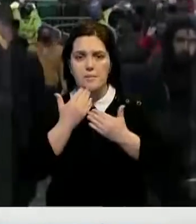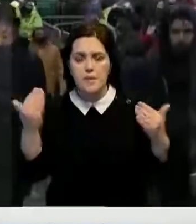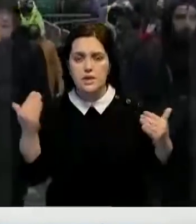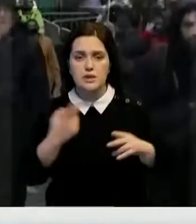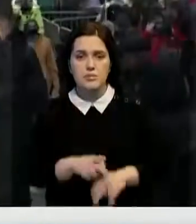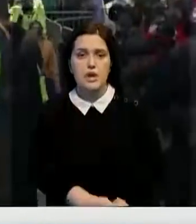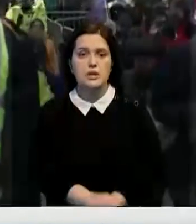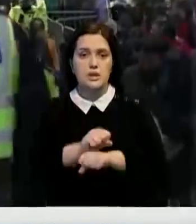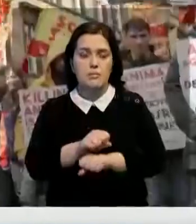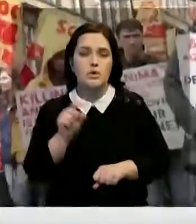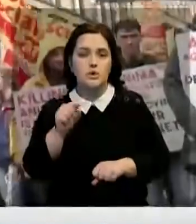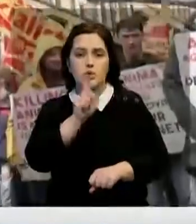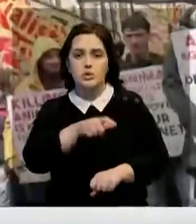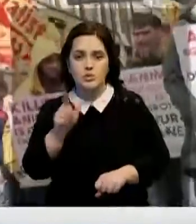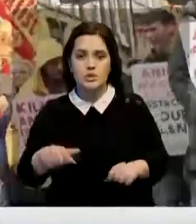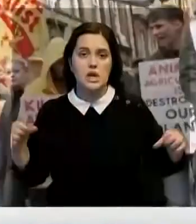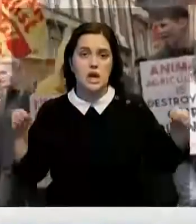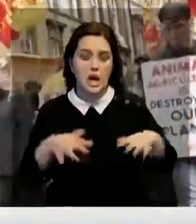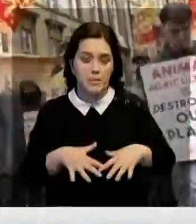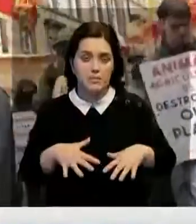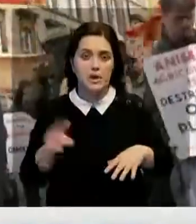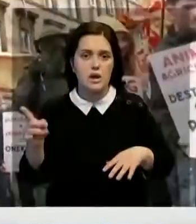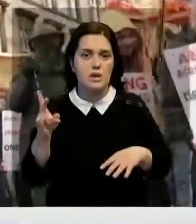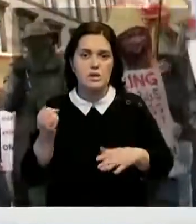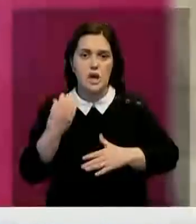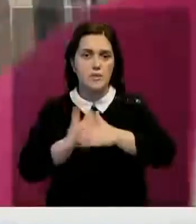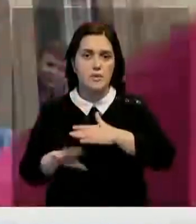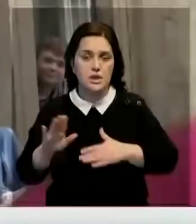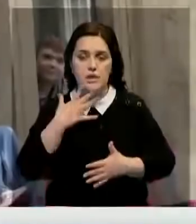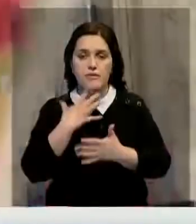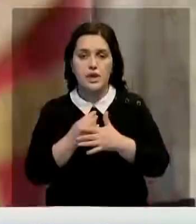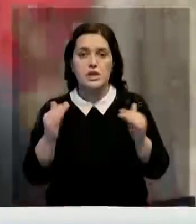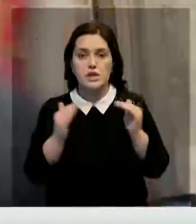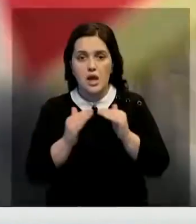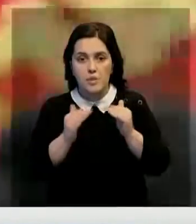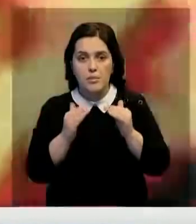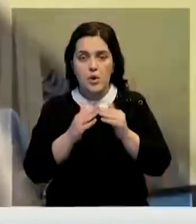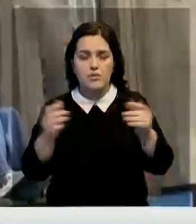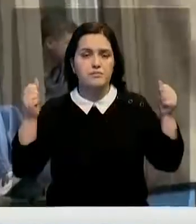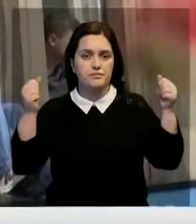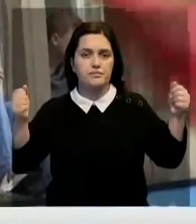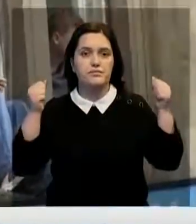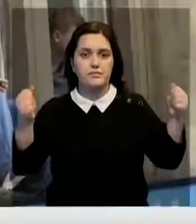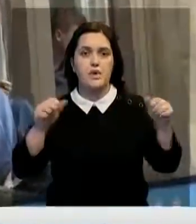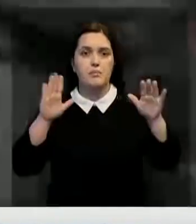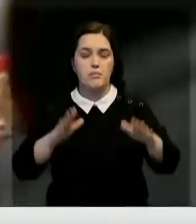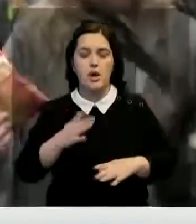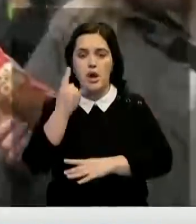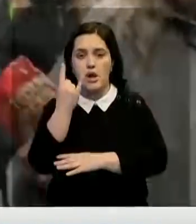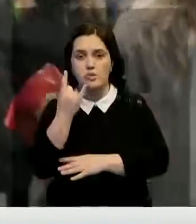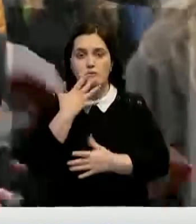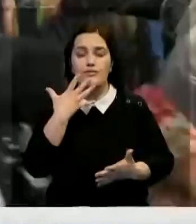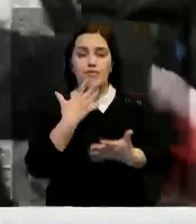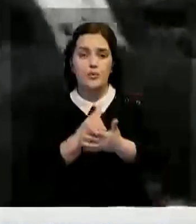объединила тысячи людей. Некоторые демонстранты даже не покидали своих домов, устроившись плакатами прямо на подоконниках. Но